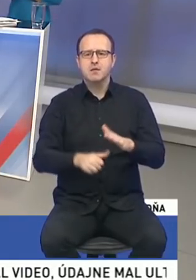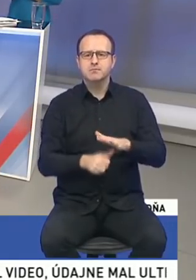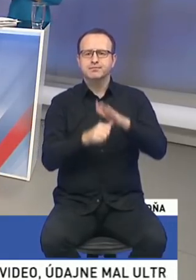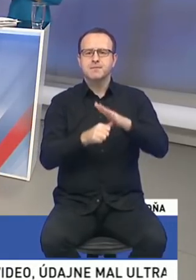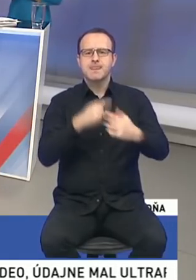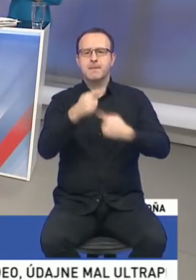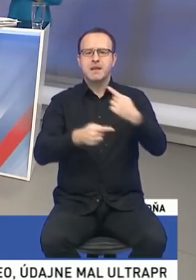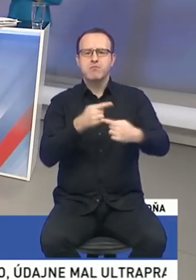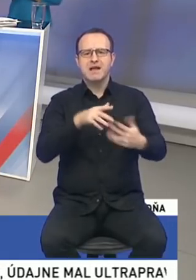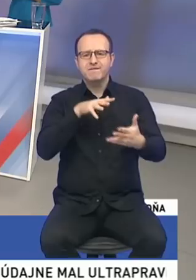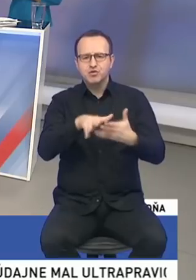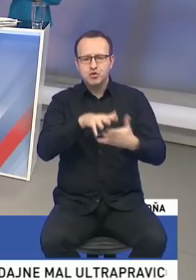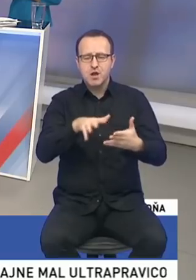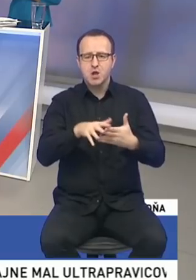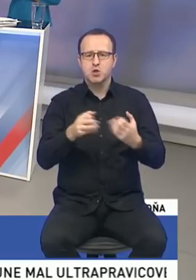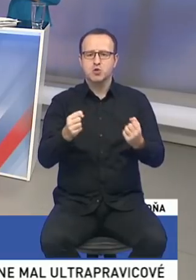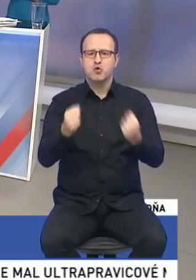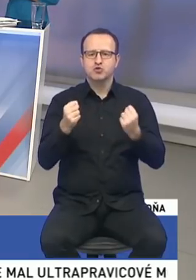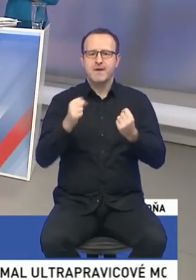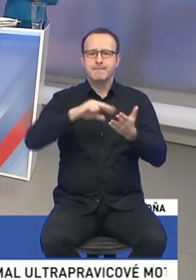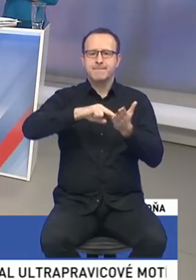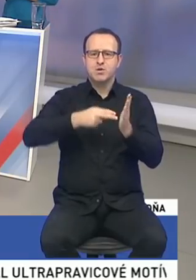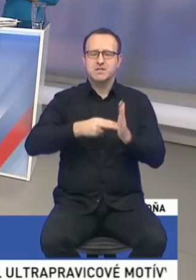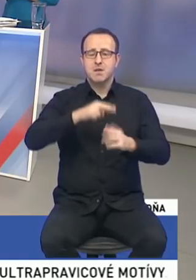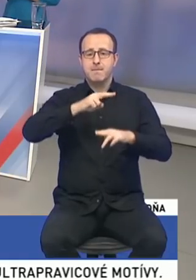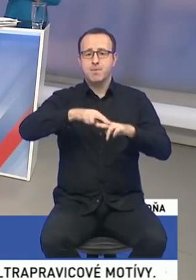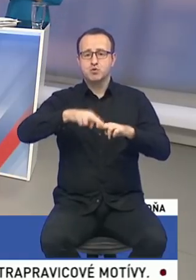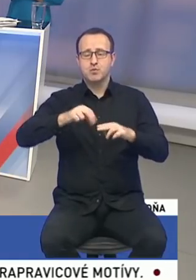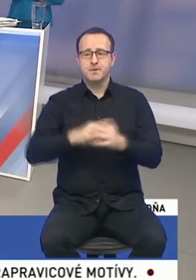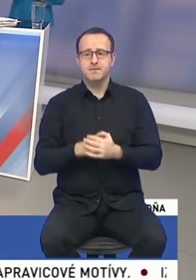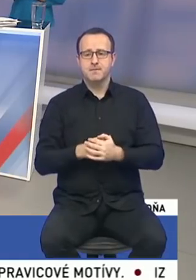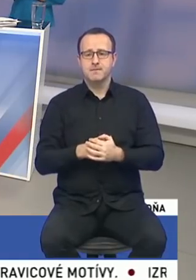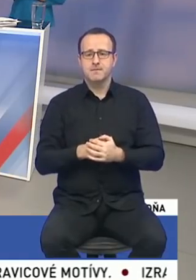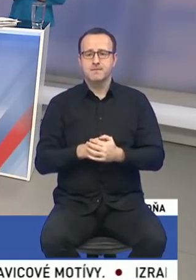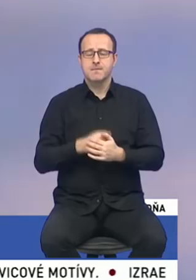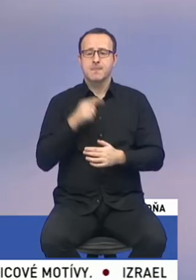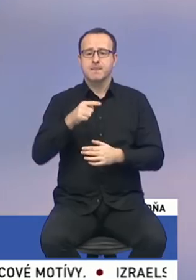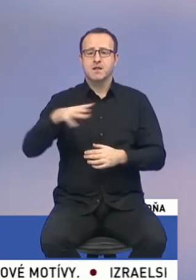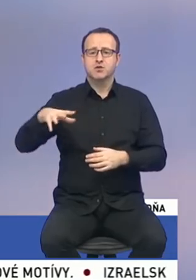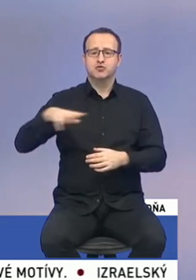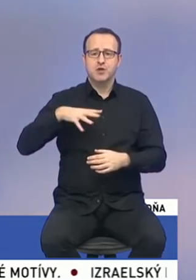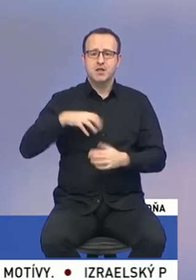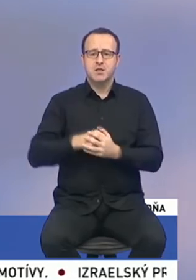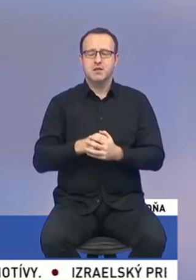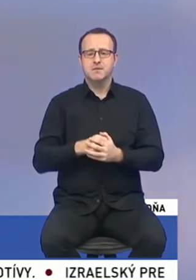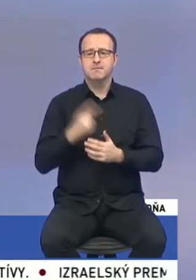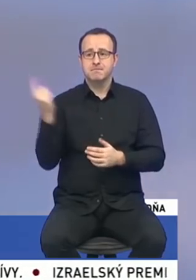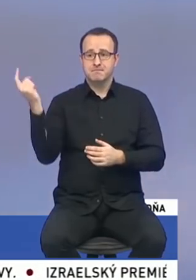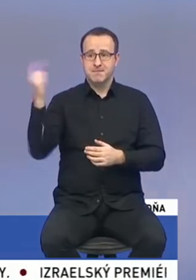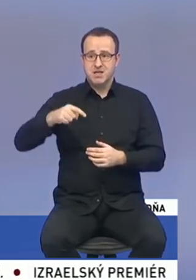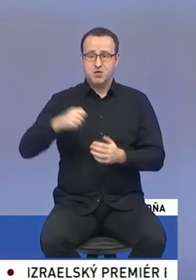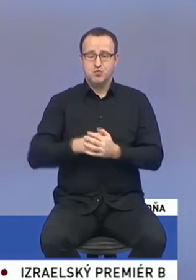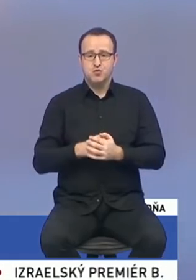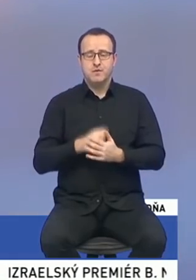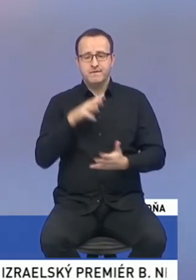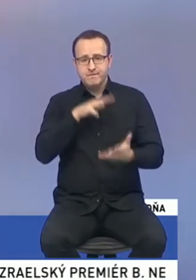vyšetrovania a dodržiavanie metodických postupov. Ďalej sme dali, že pre tieto ženy, ktoré v podstate prídu na